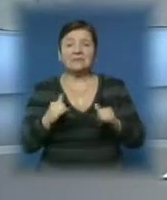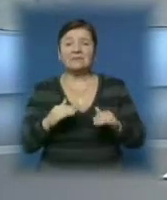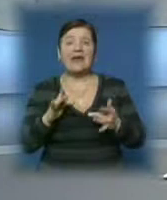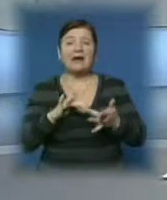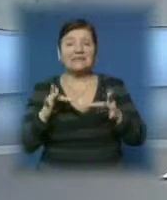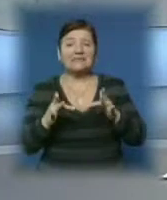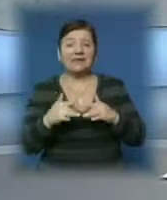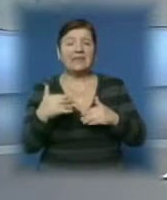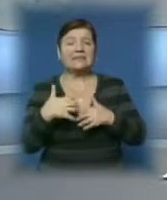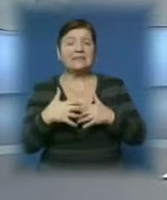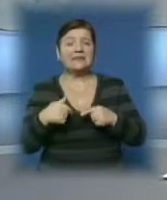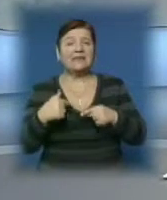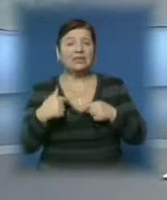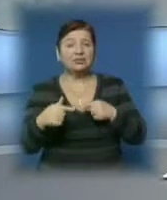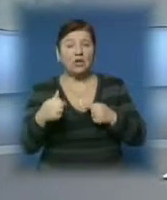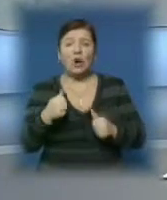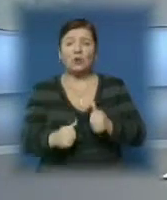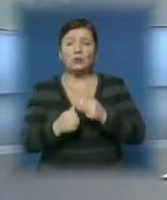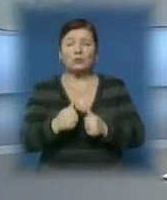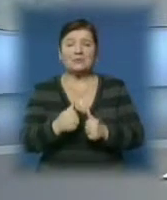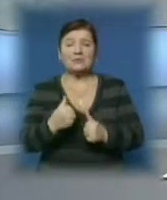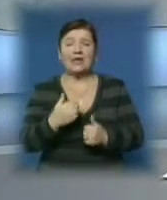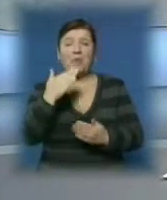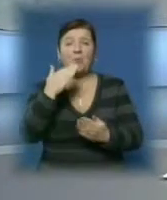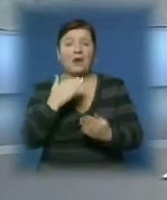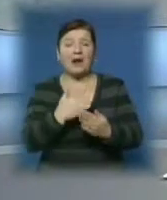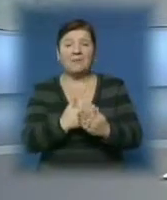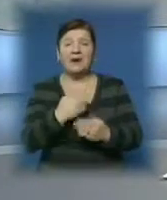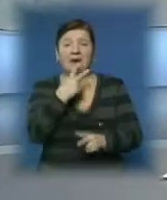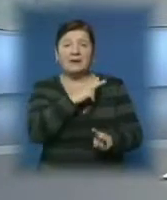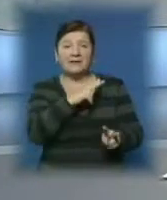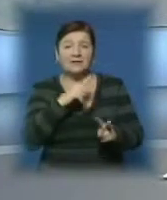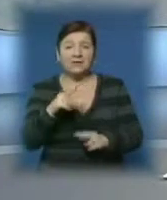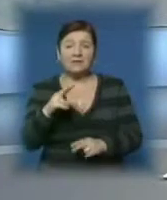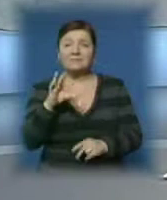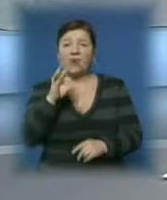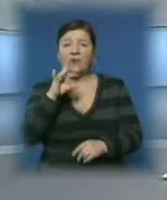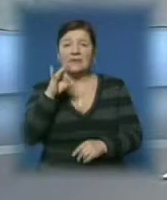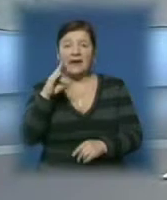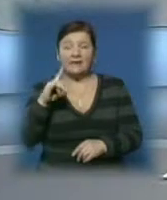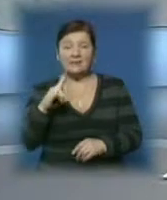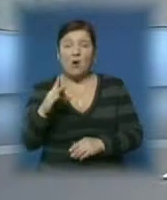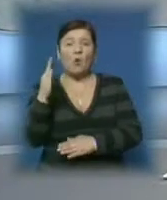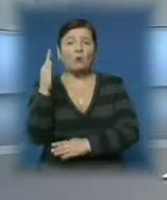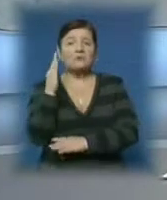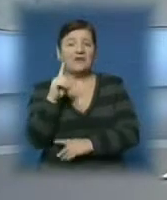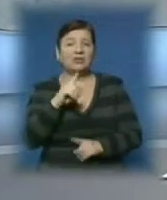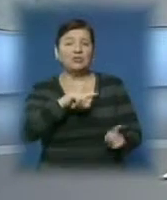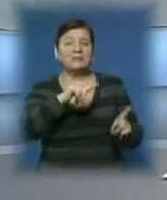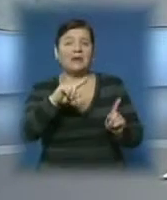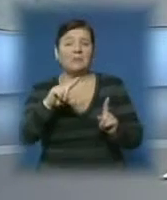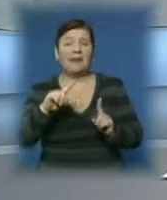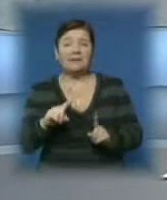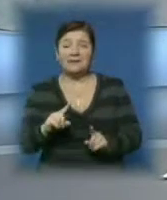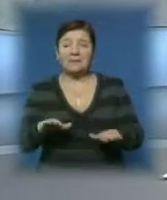на сайті серед інших конкурсних програм. Переможці обиратимуть глядачі шляхом онлайн-голосування. Що представили закарпатці на